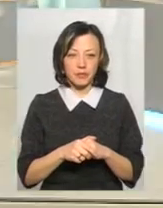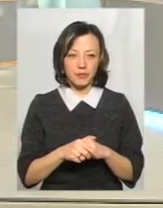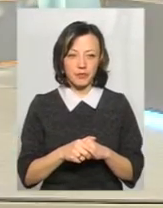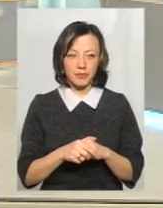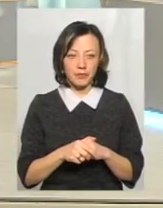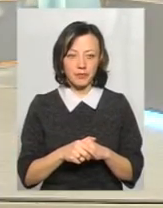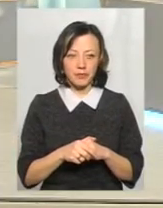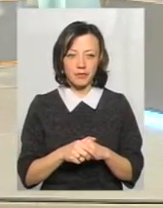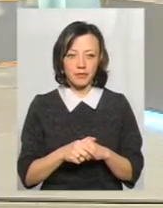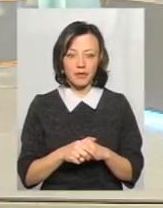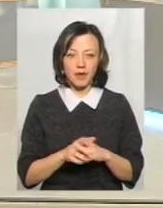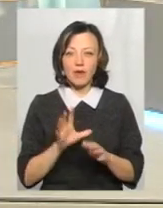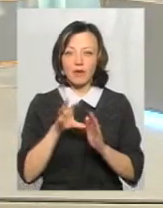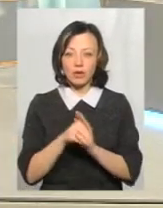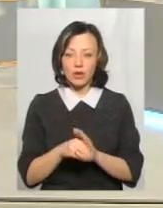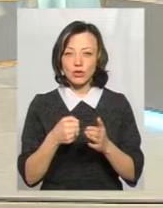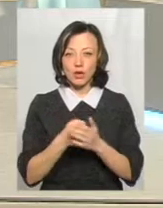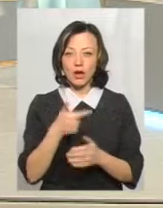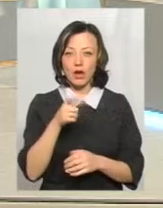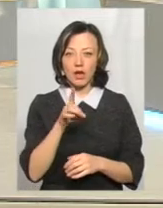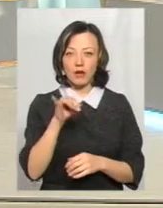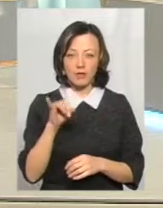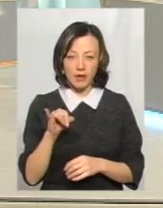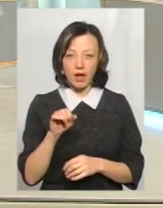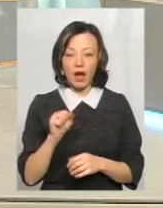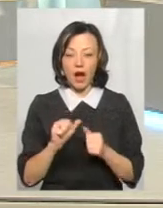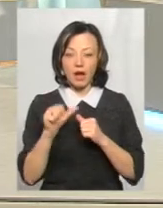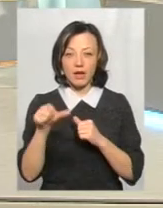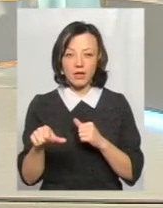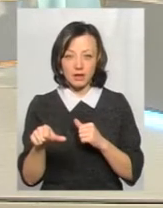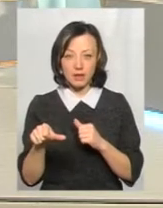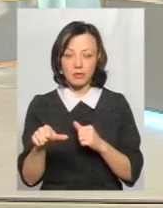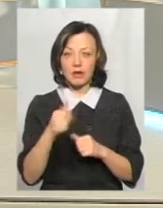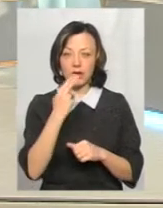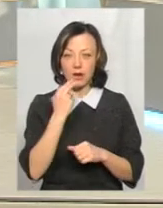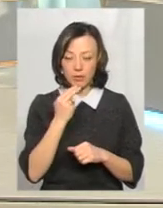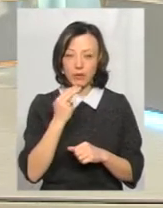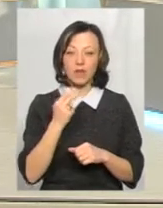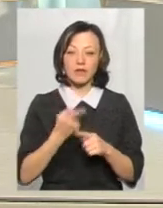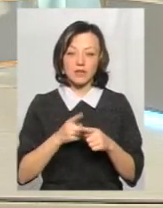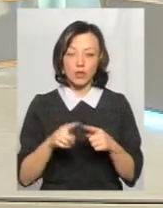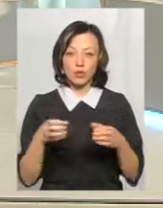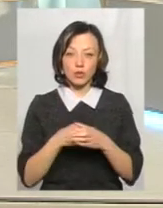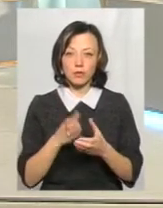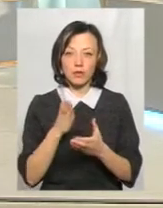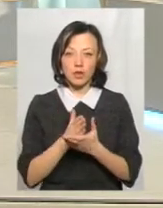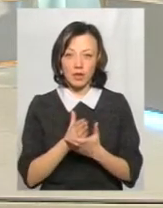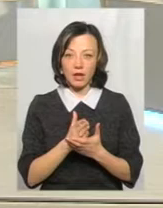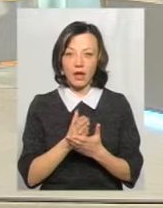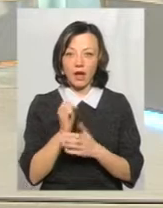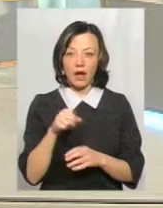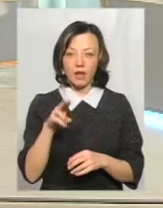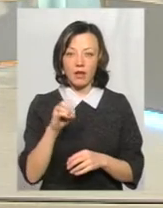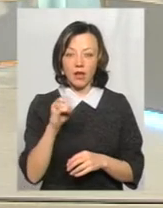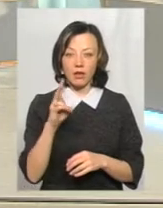Він відносить теж до гострих респіраторних вірусних інфекцій. А крім грипу, в цій групі є і аденовірусні